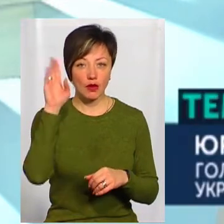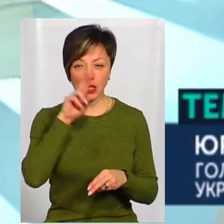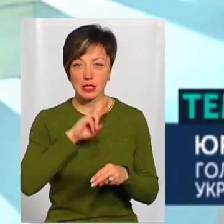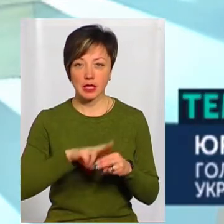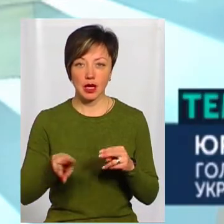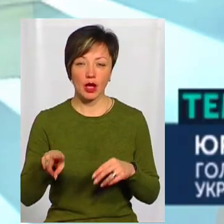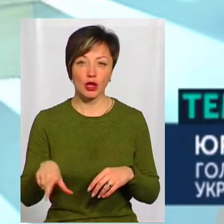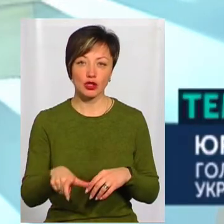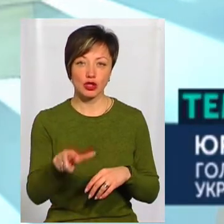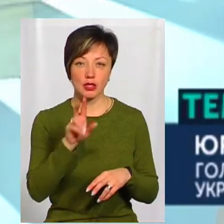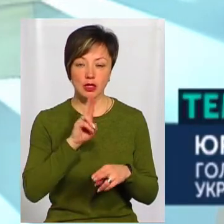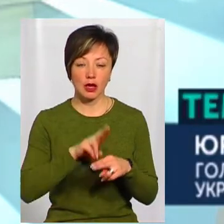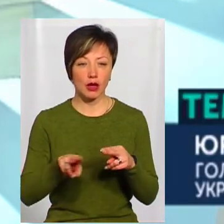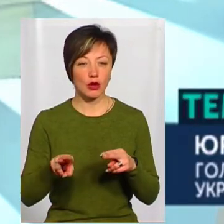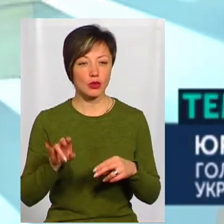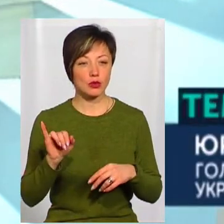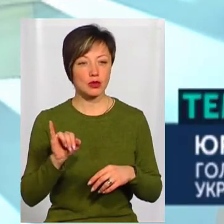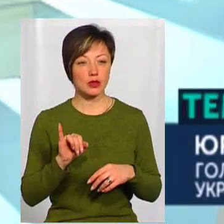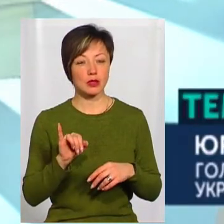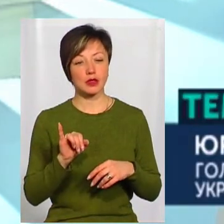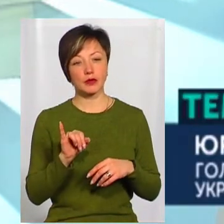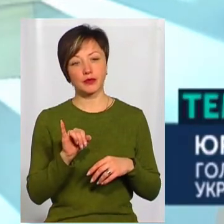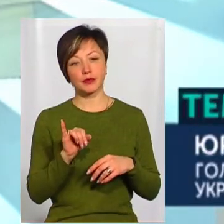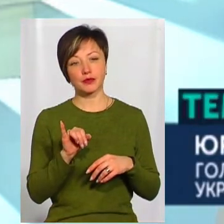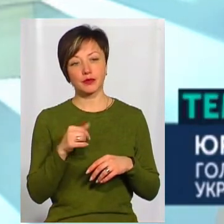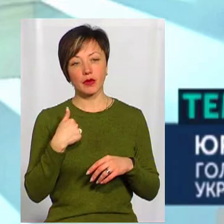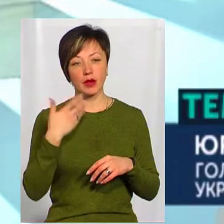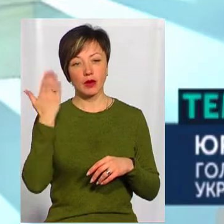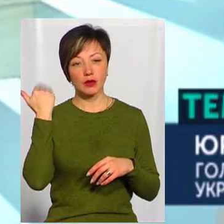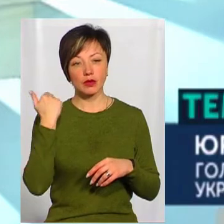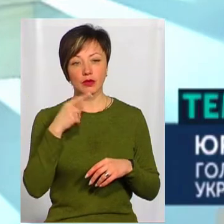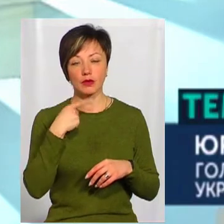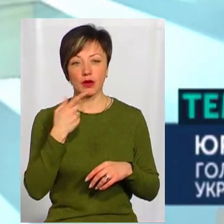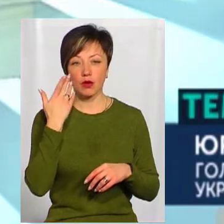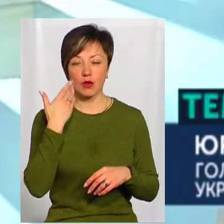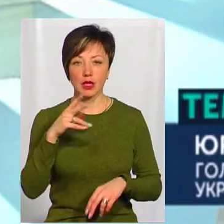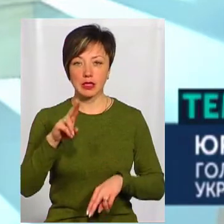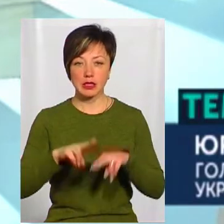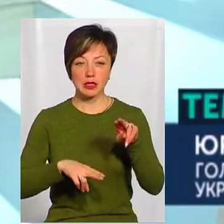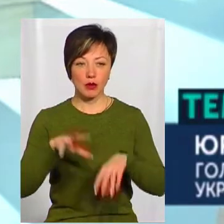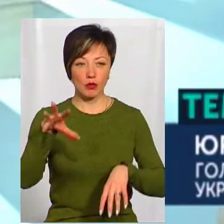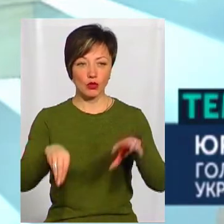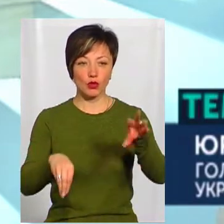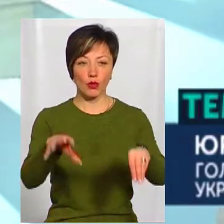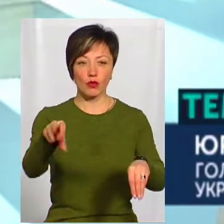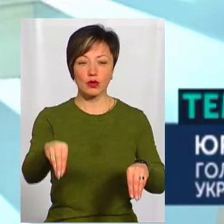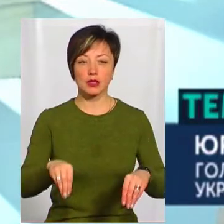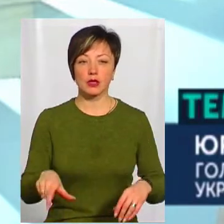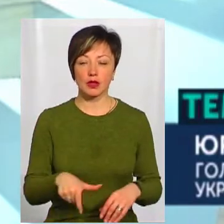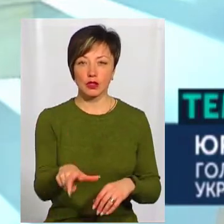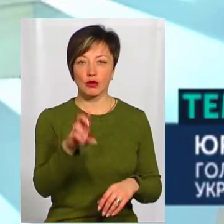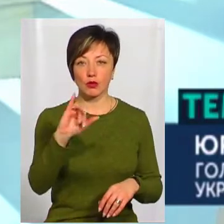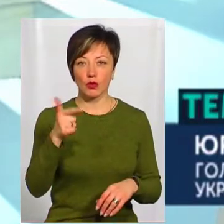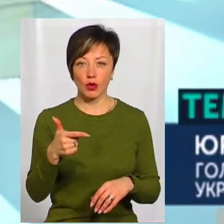зникає, і то, що річки зникають. І я навіть колись говорив, дивлячись, як забудовується заплава річки Південний Бух, що